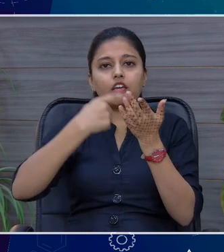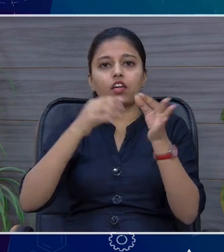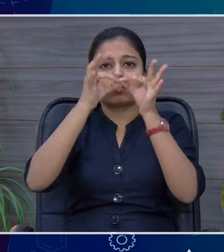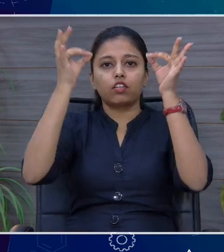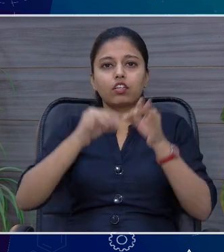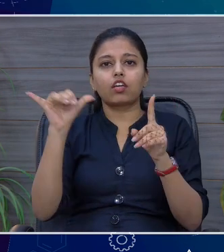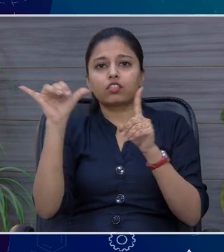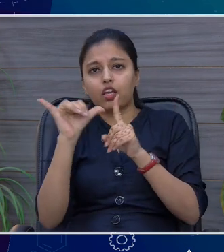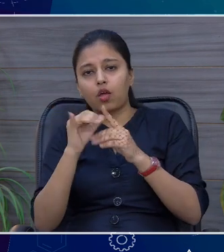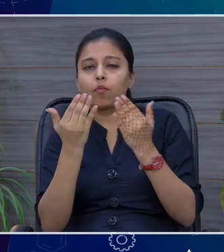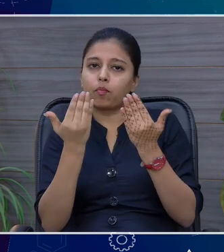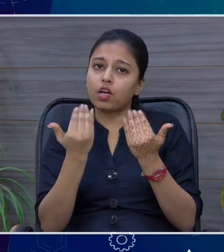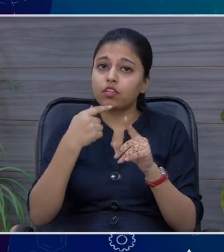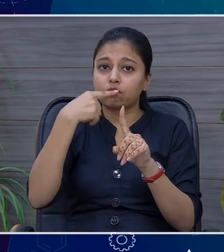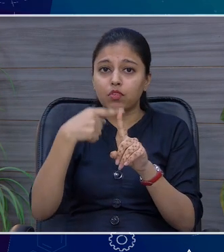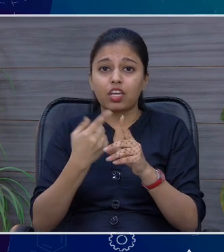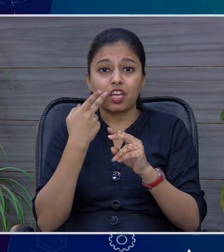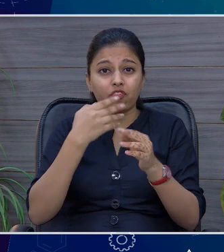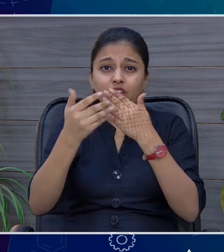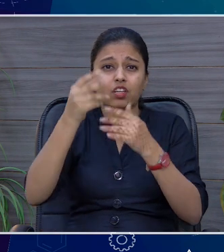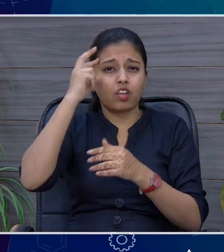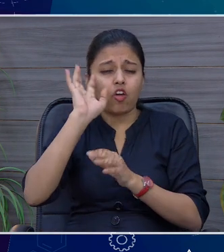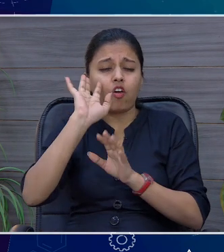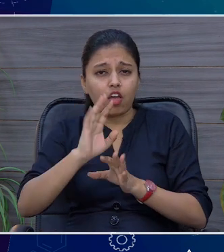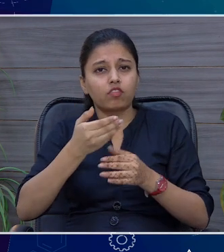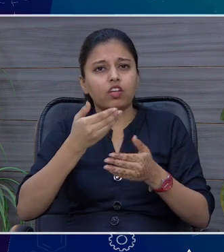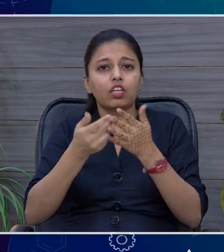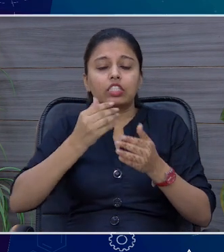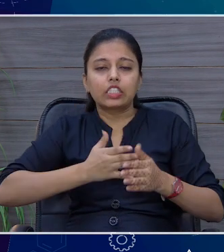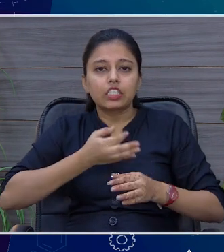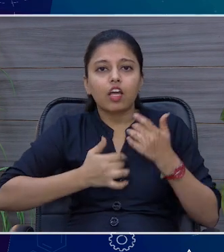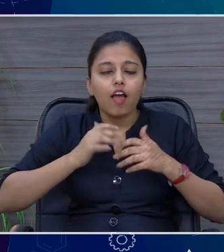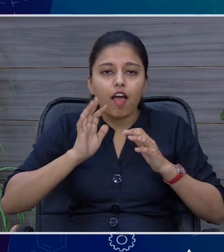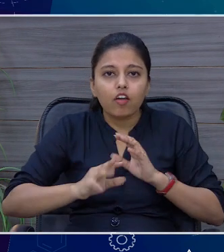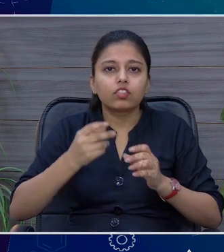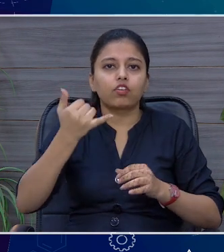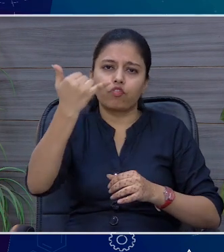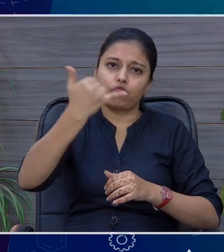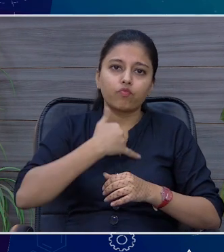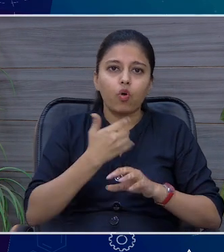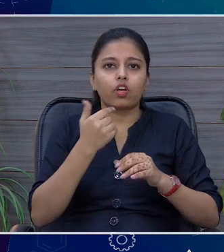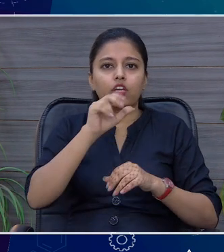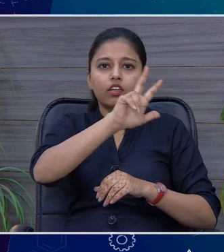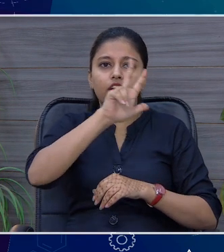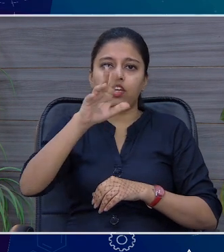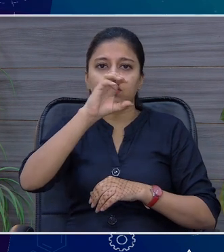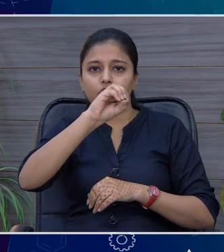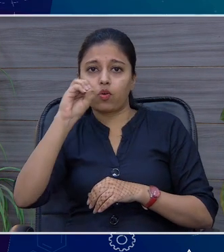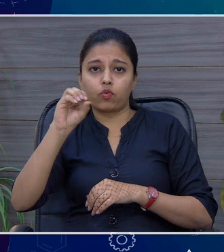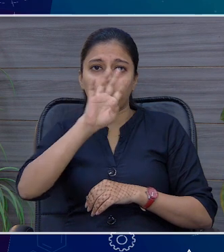यूट्यूब चैनल पर भी यदि आपके पास कोई प्रश्ण है कोई जग्यासा है जानना चाहते हैं तो आप फोन नमबर डायल करेंगे 8800